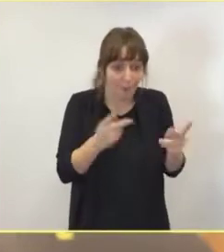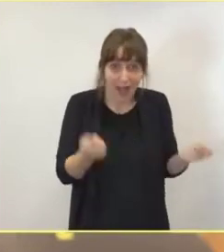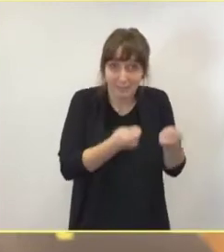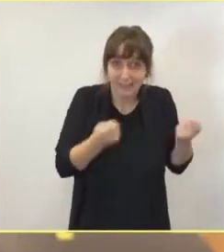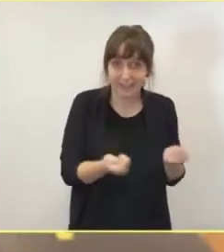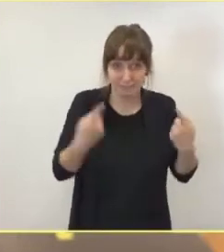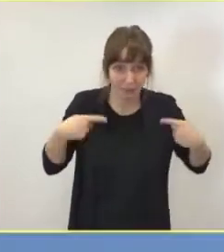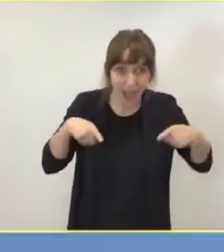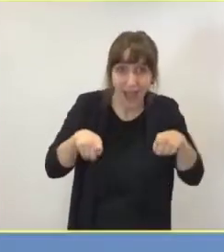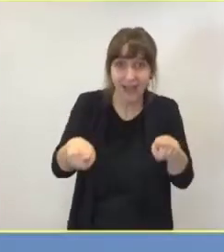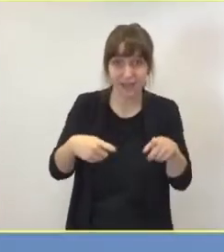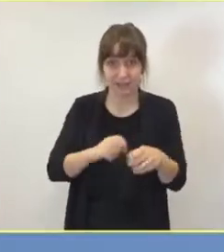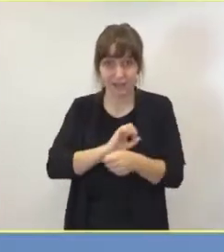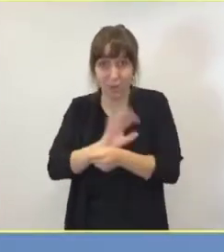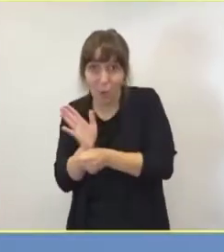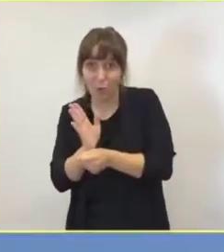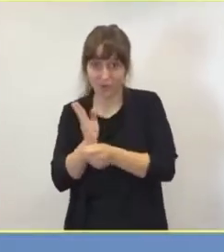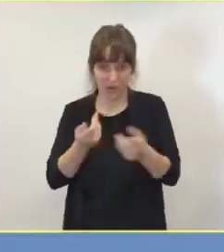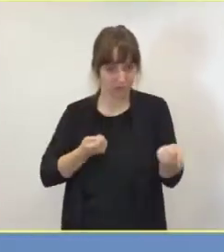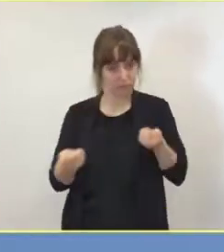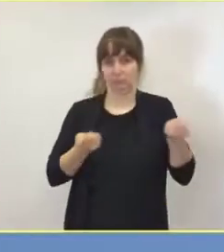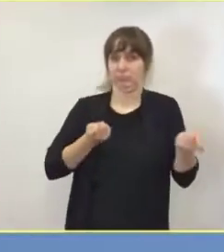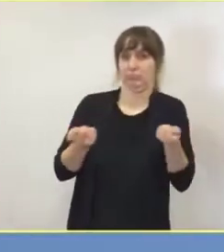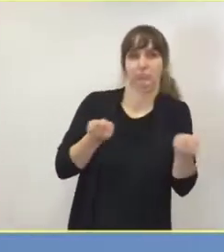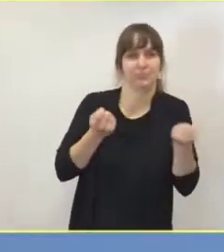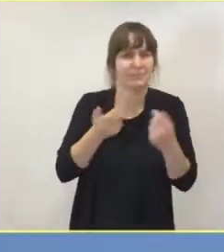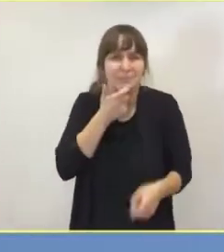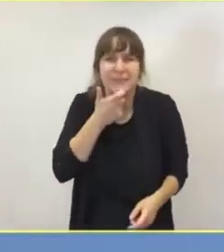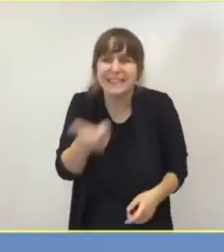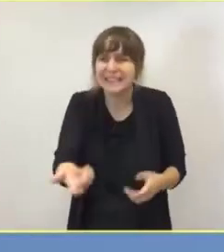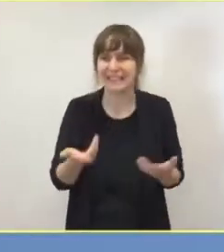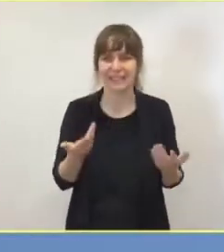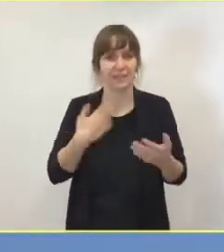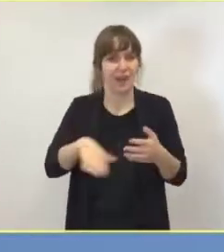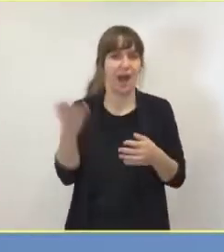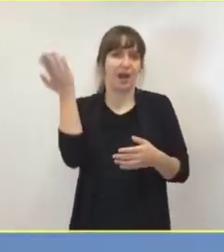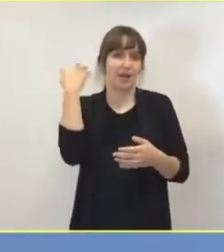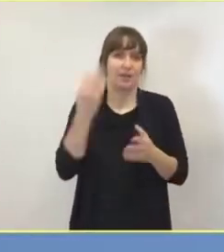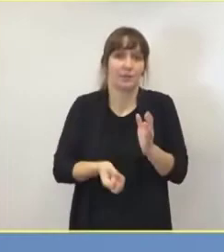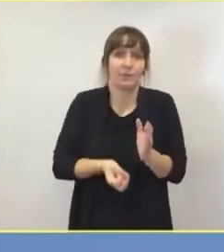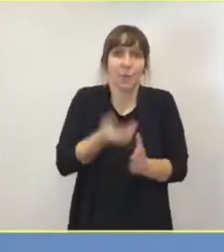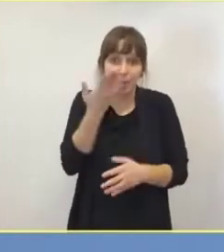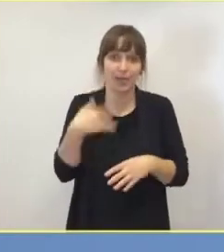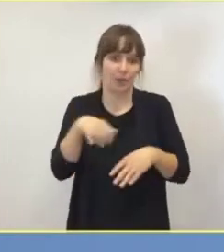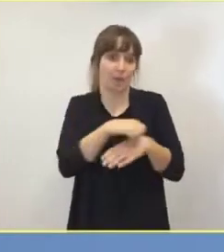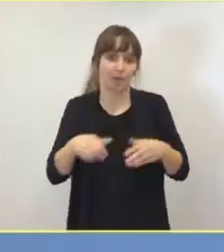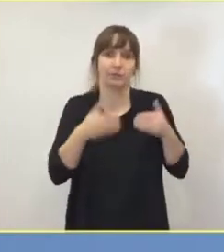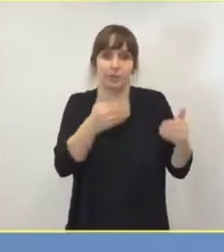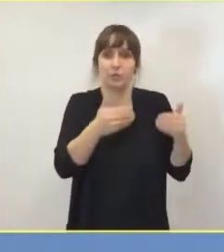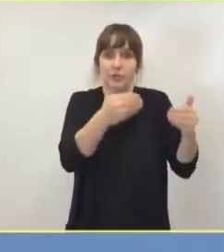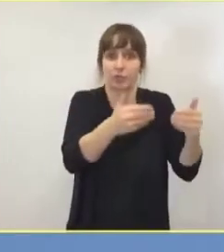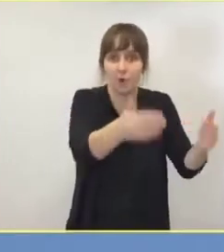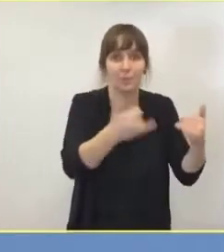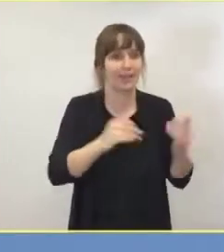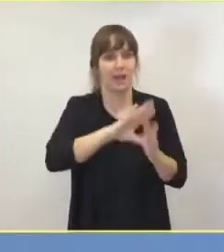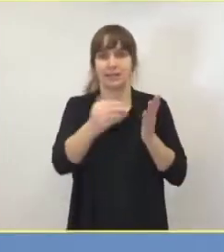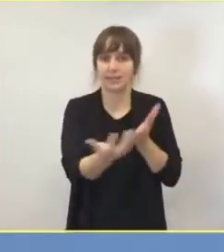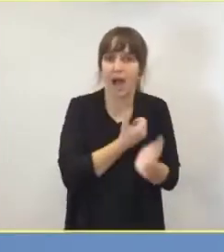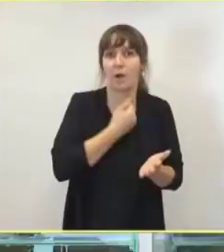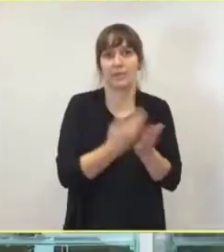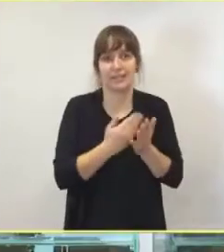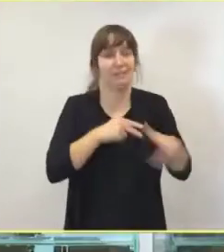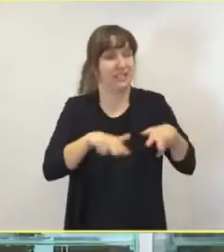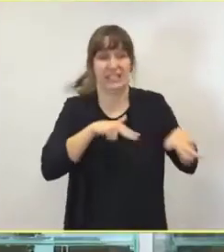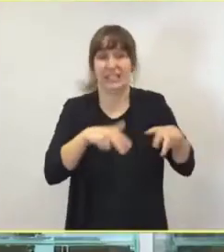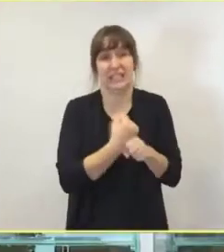tatsächlich sehr viel gewesen, was jetzt nachgearbeitet wird. Die Operationszelle brummen, ich sage das jetzt mal überspitzt, und parallel dazu haben wir deutlich